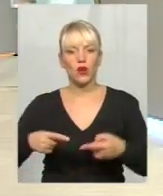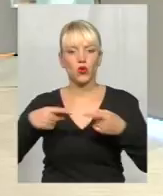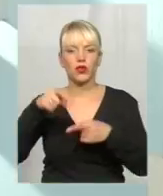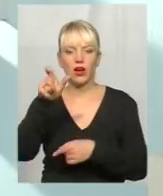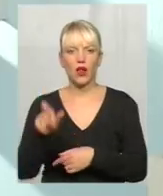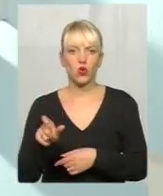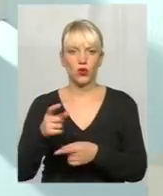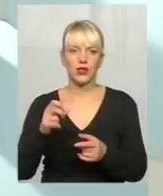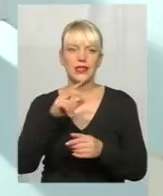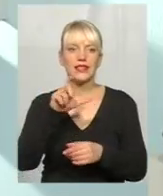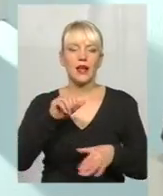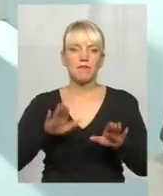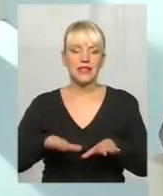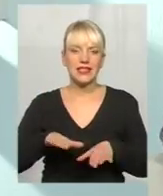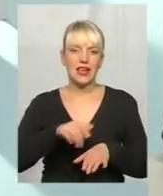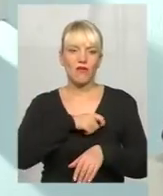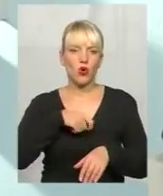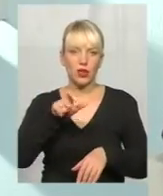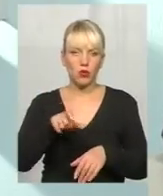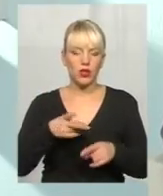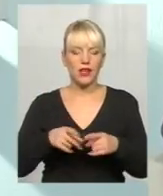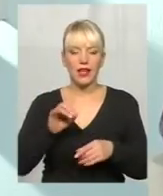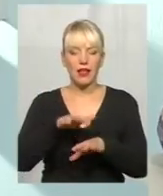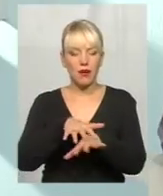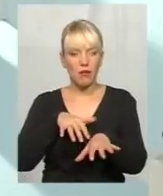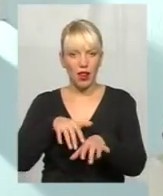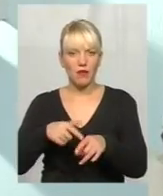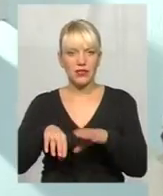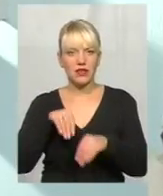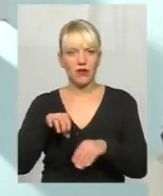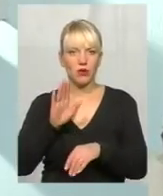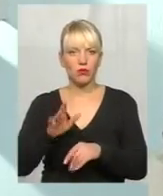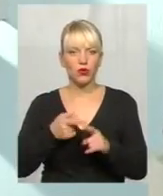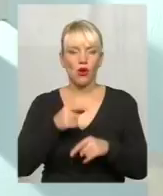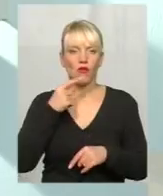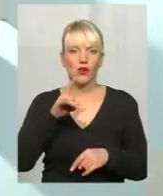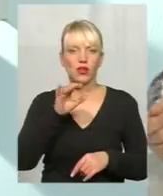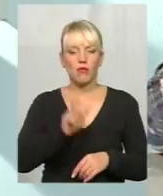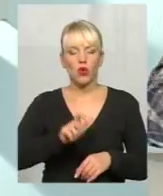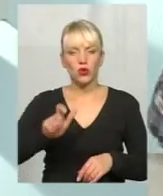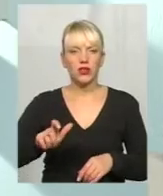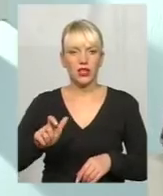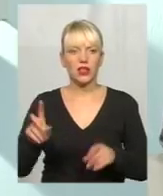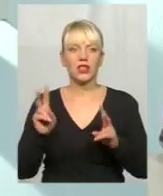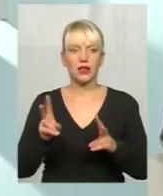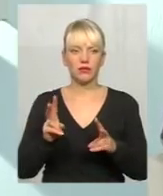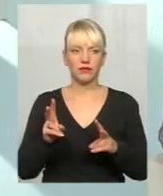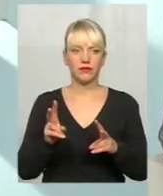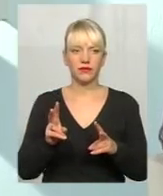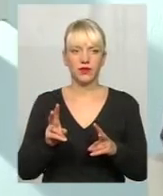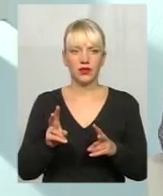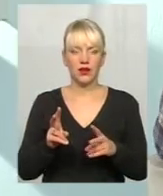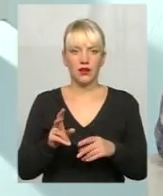місцевого кандидата, якого знають, на парламентських виборах будуть голосувати вже за людей, з яким за руку безпосередньо не